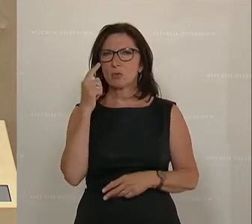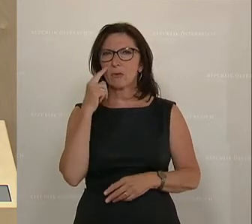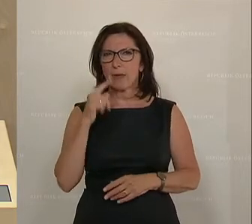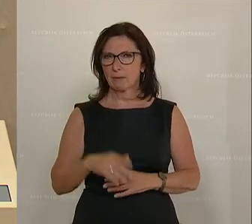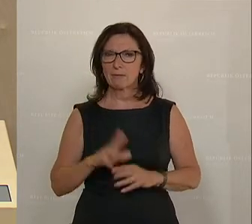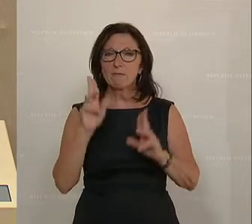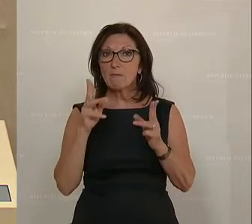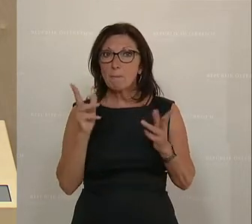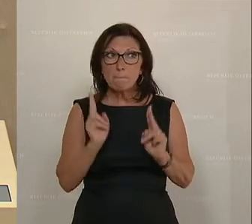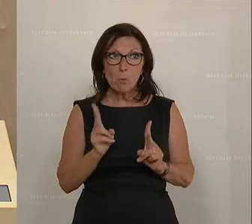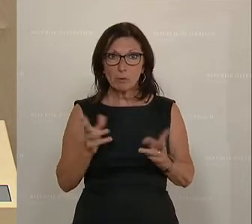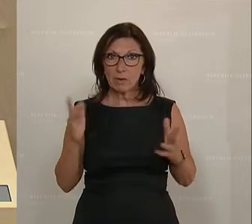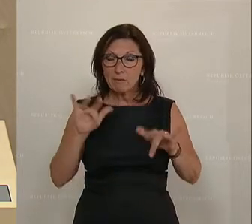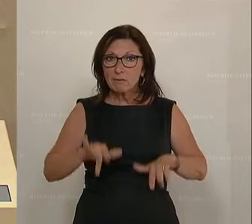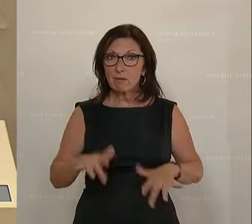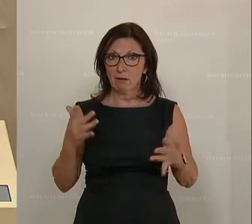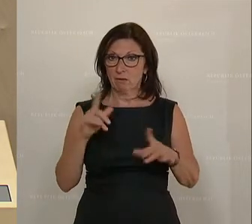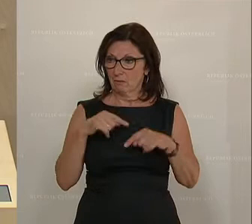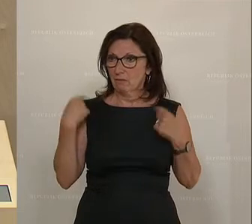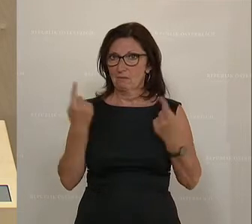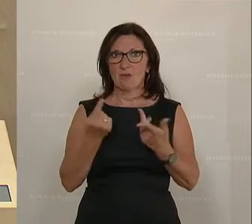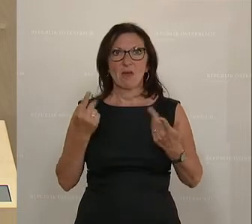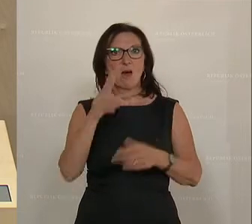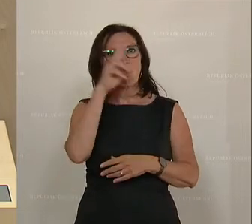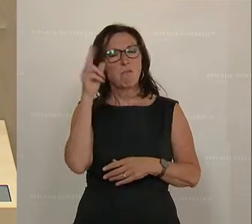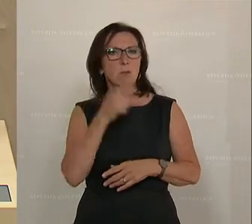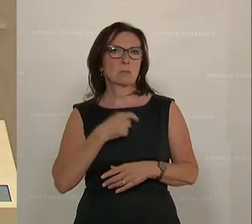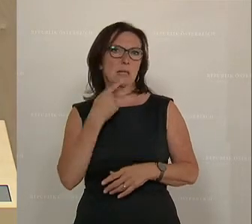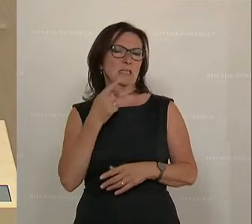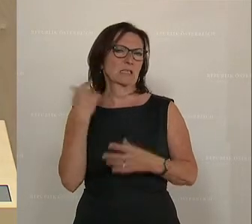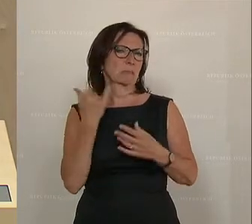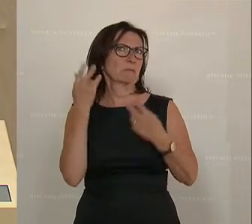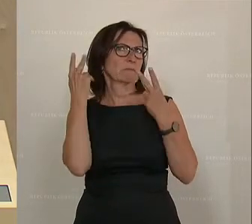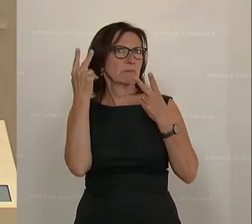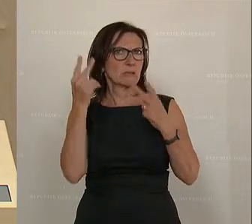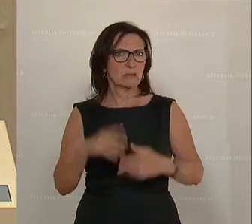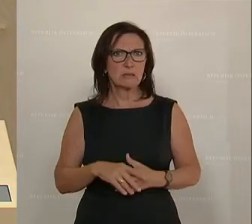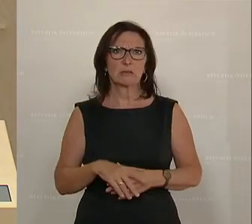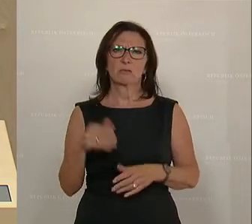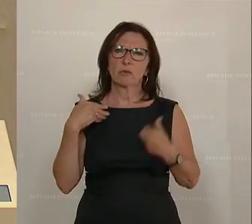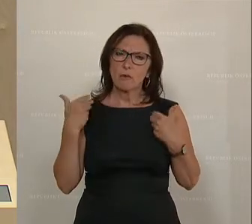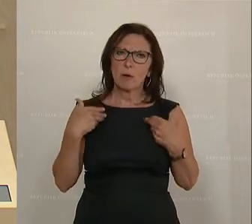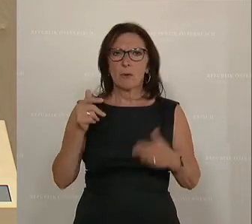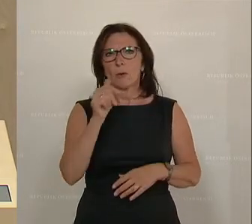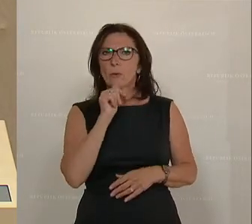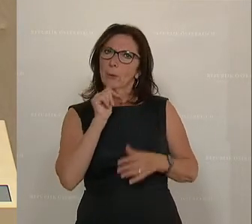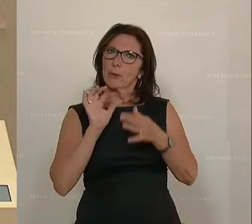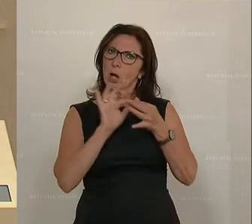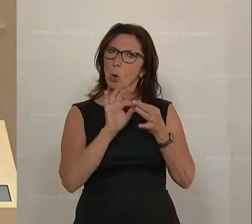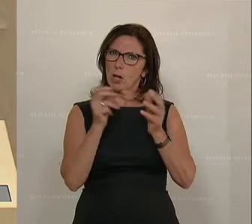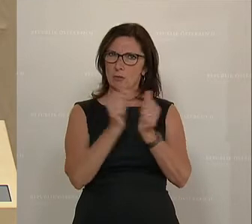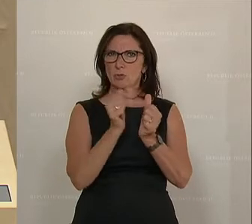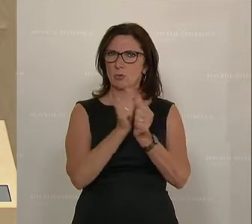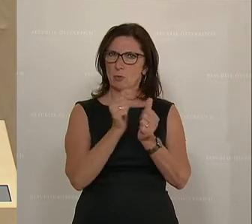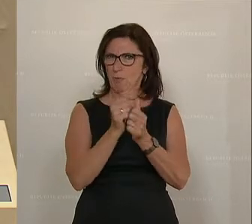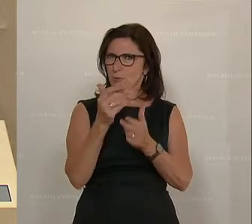weil das ermöglicht nämlich genau das, was uns auch als Volkspartei wichtig ist. Und ich freue mich, dass wir das auch mit dem grünen Koalitionspartner so gut auf